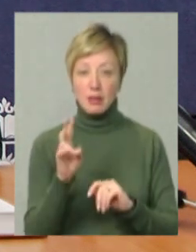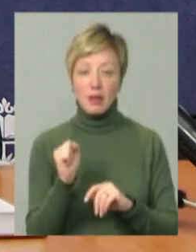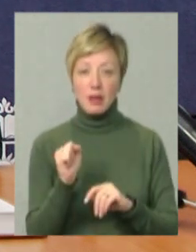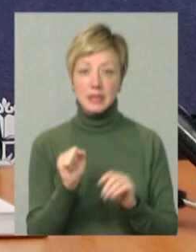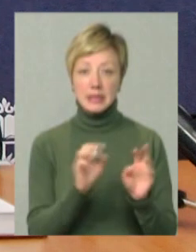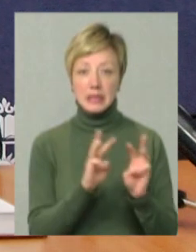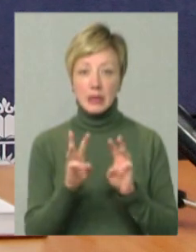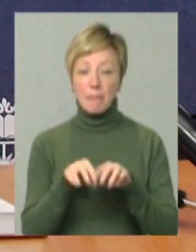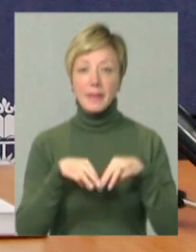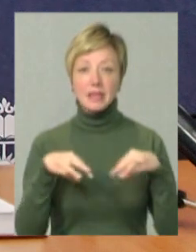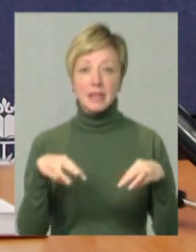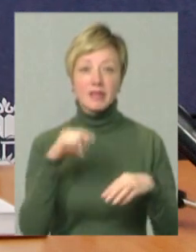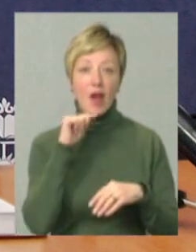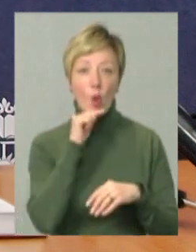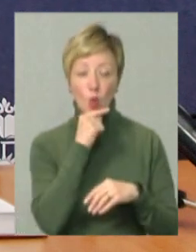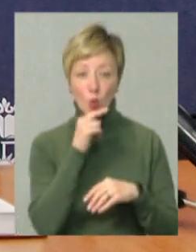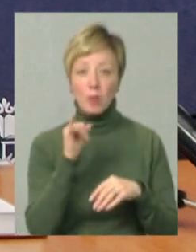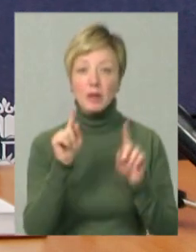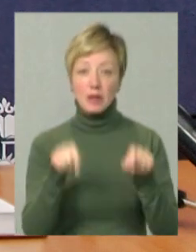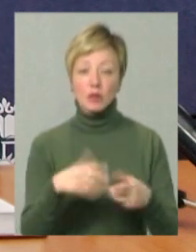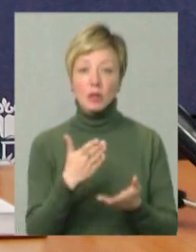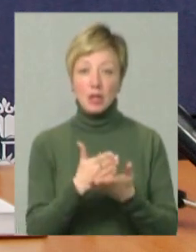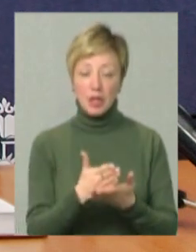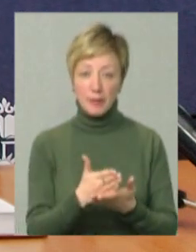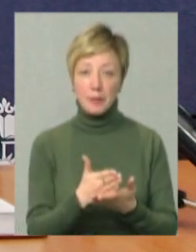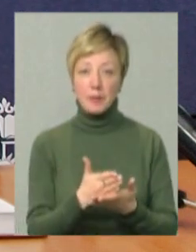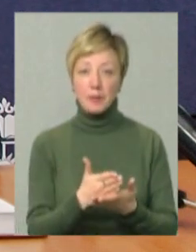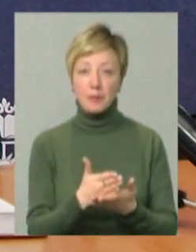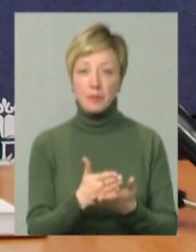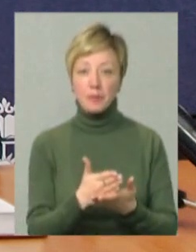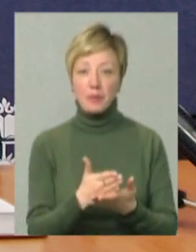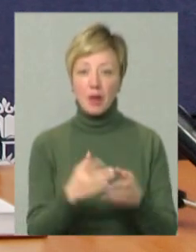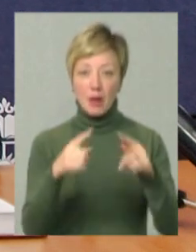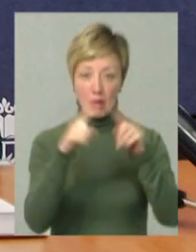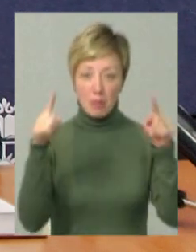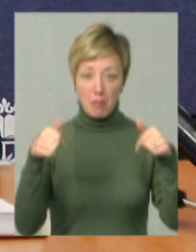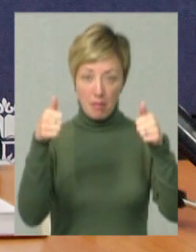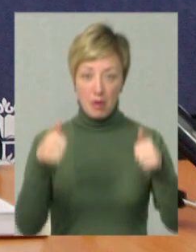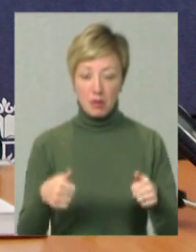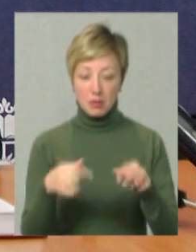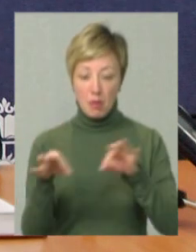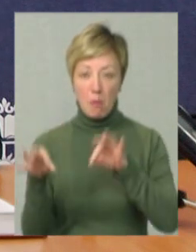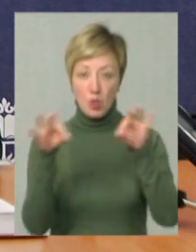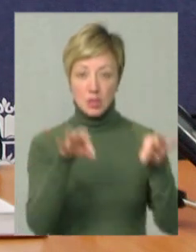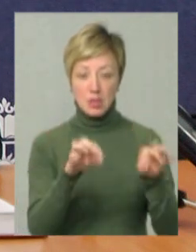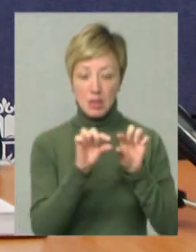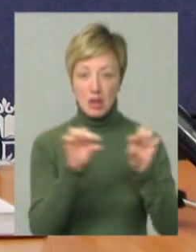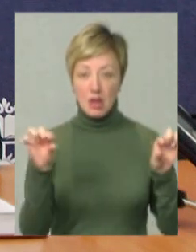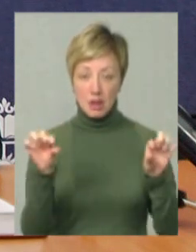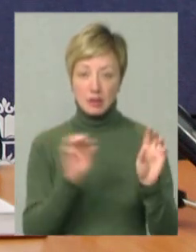сайті Міністерства економіки, також є відповідний банер із посиланням на